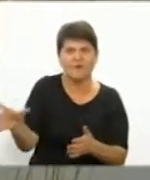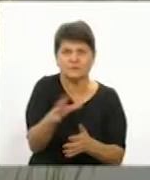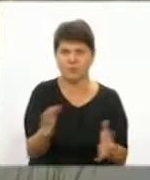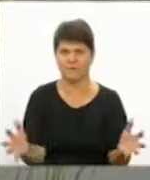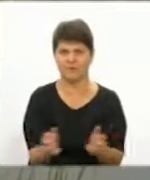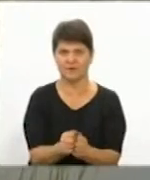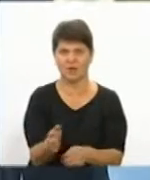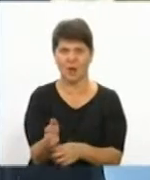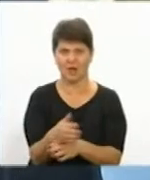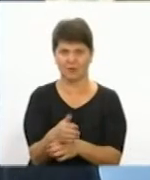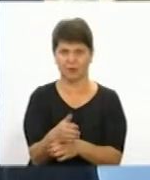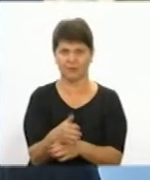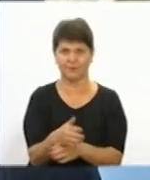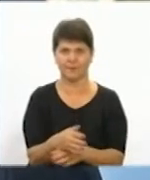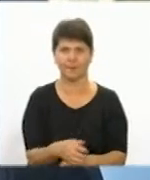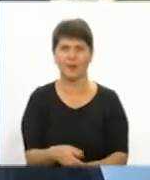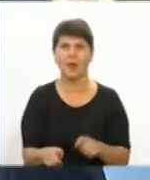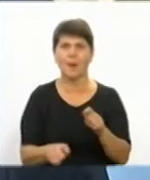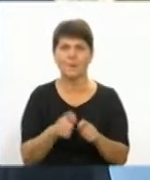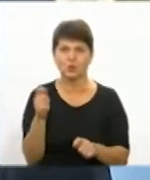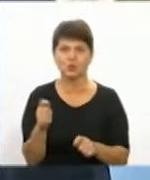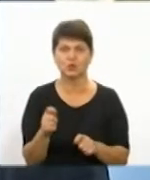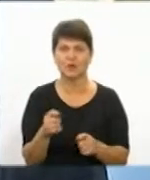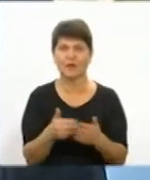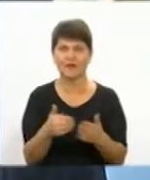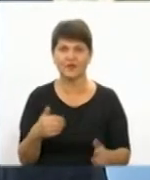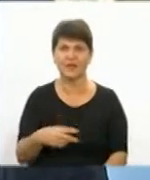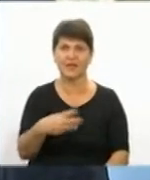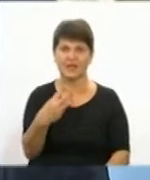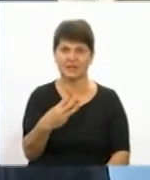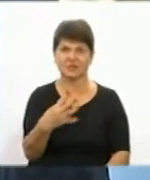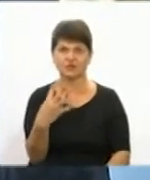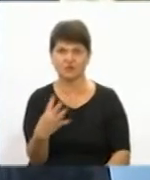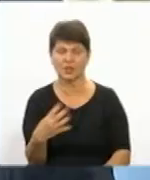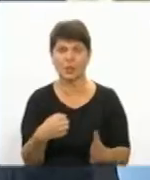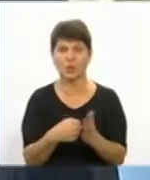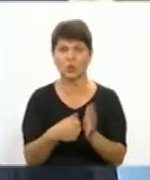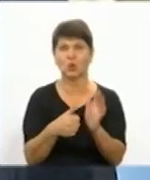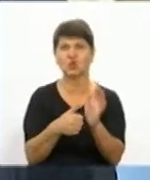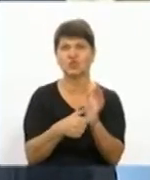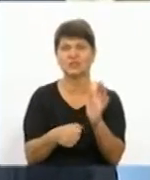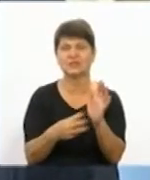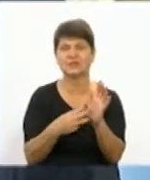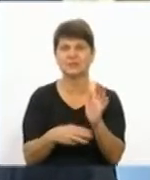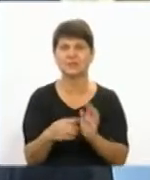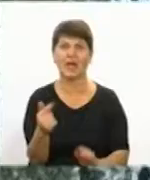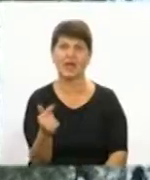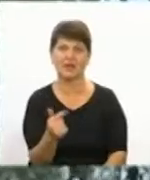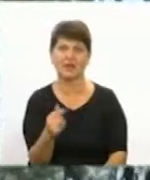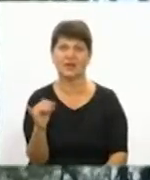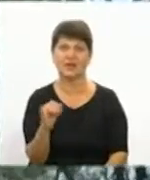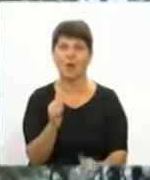Порушення складає від 34 до 680 гривень і